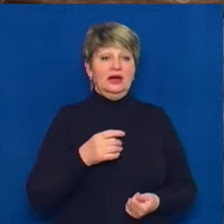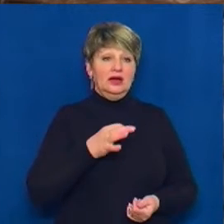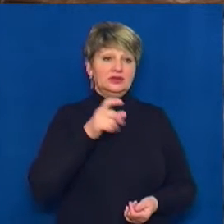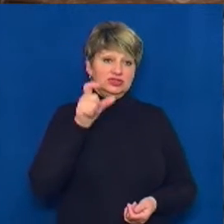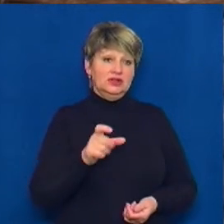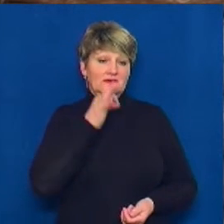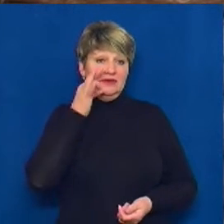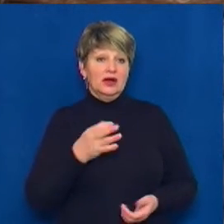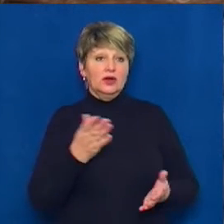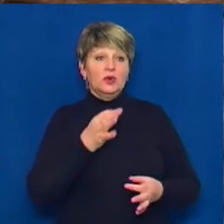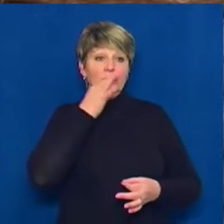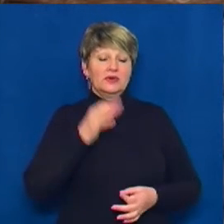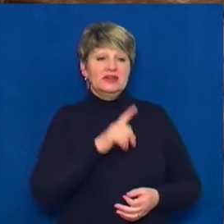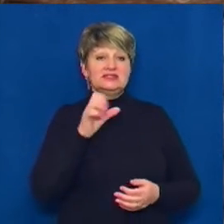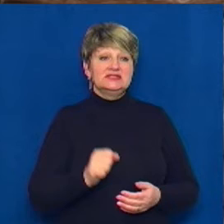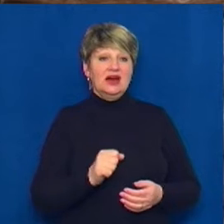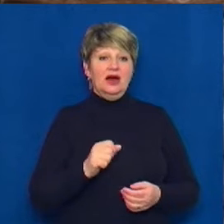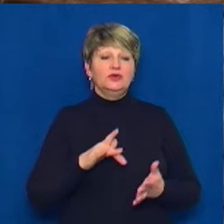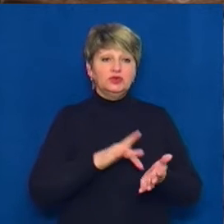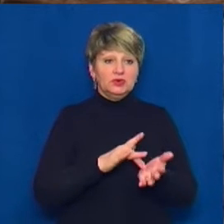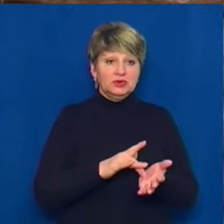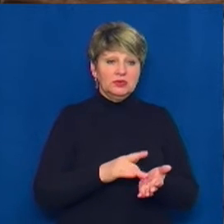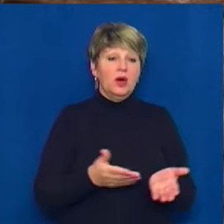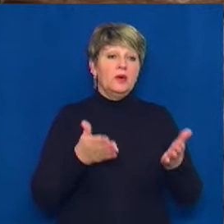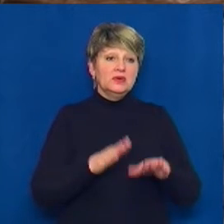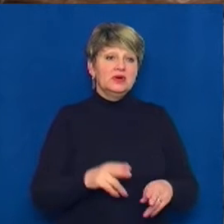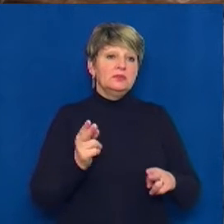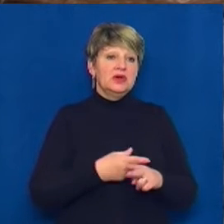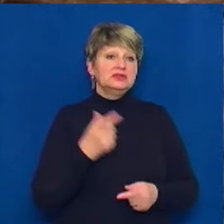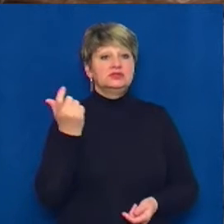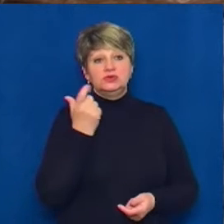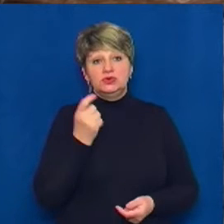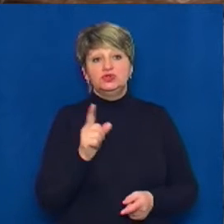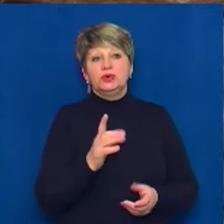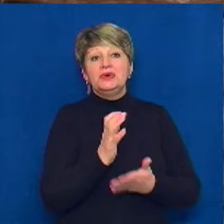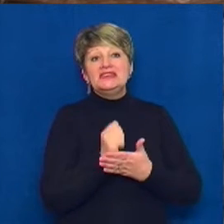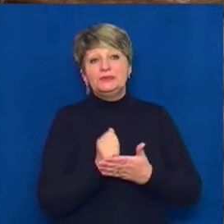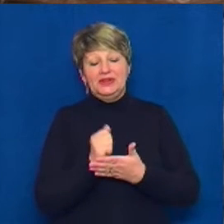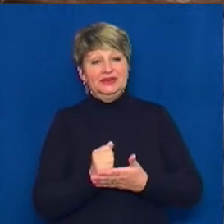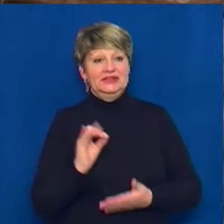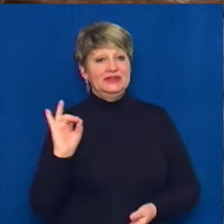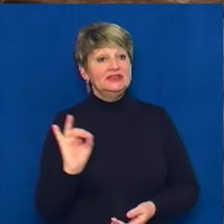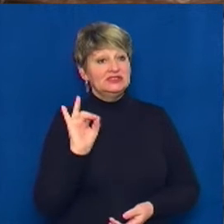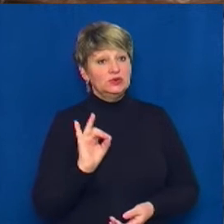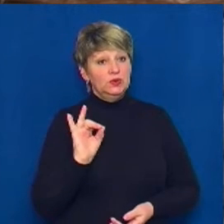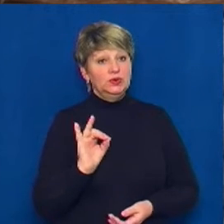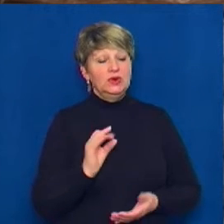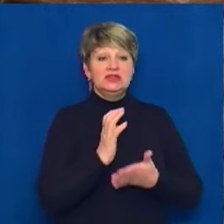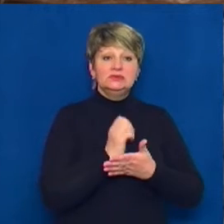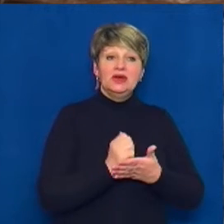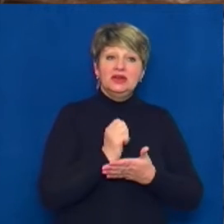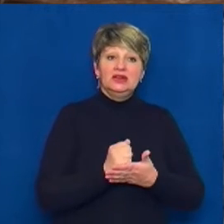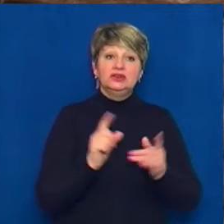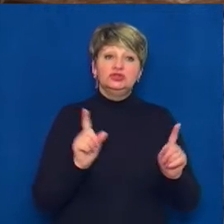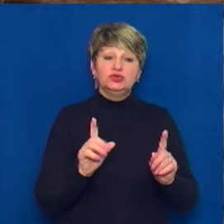ці об'єкти залишилися без господаря. І для того, щоб зберегти історію, зберегти те, що може буде